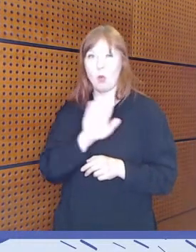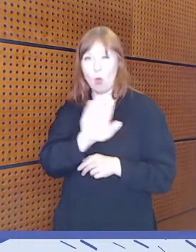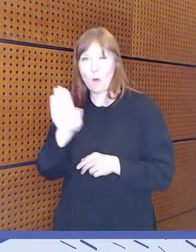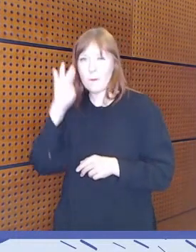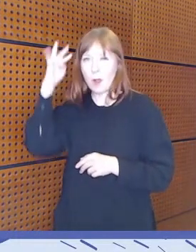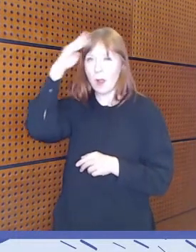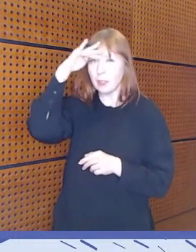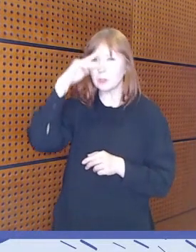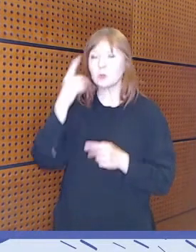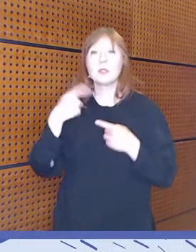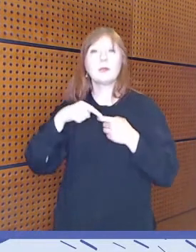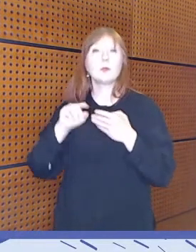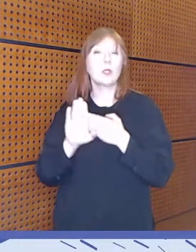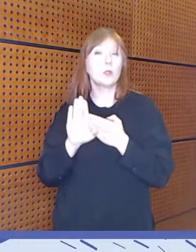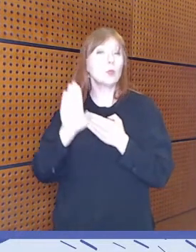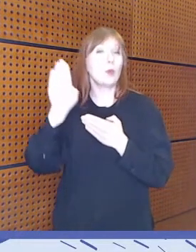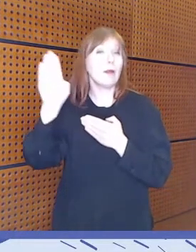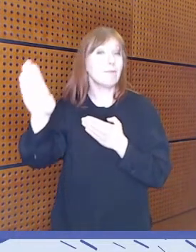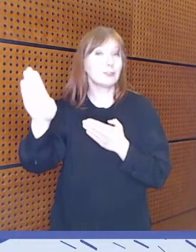tulevaisuudesta.